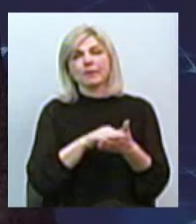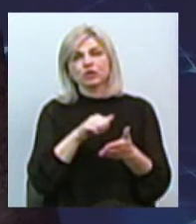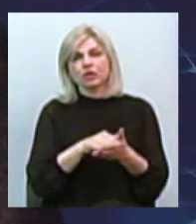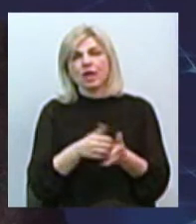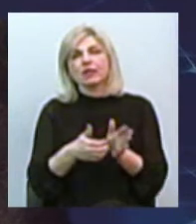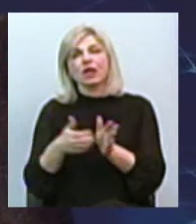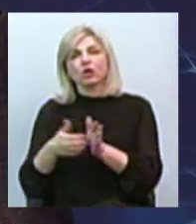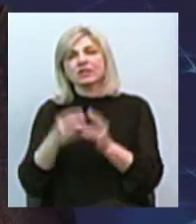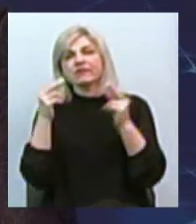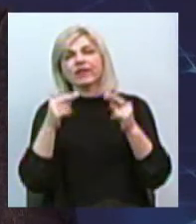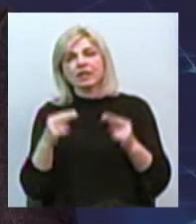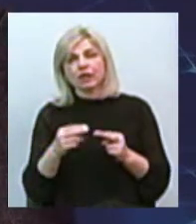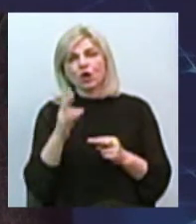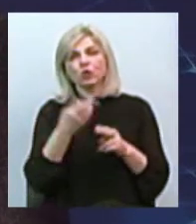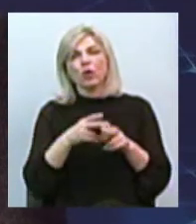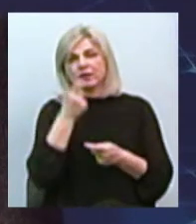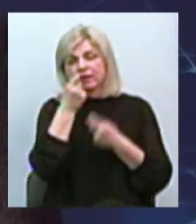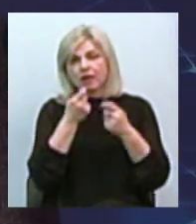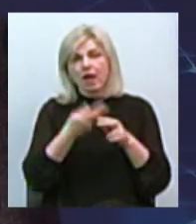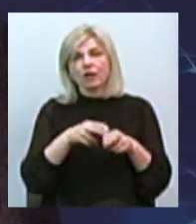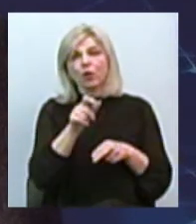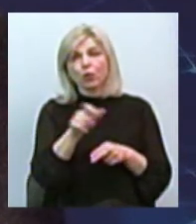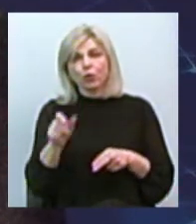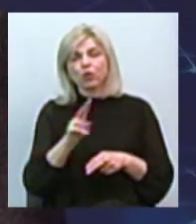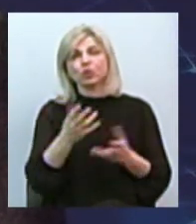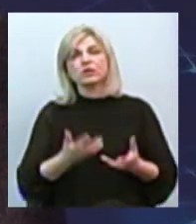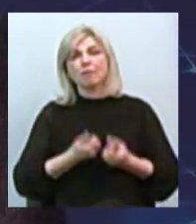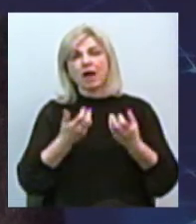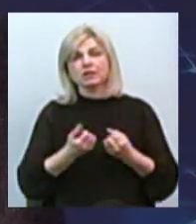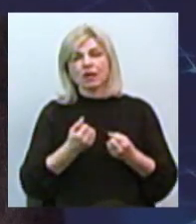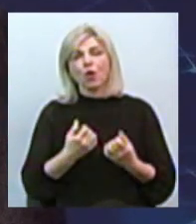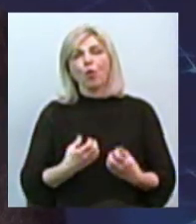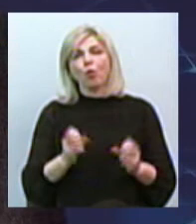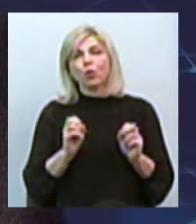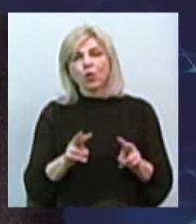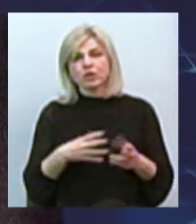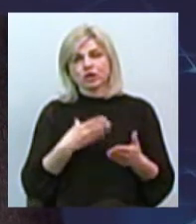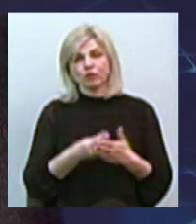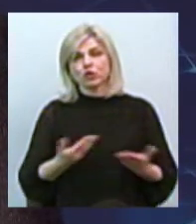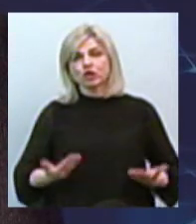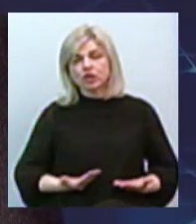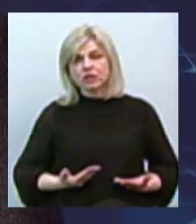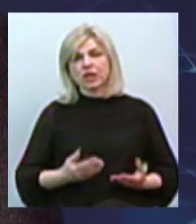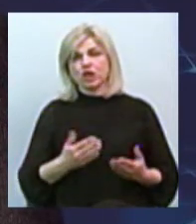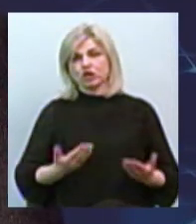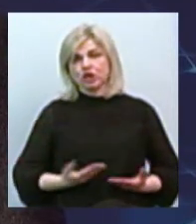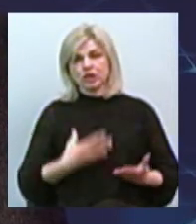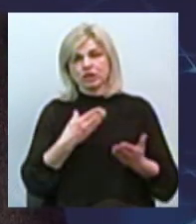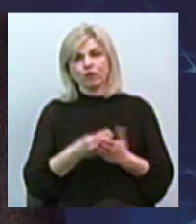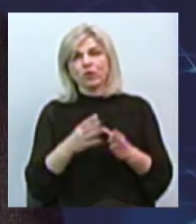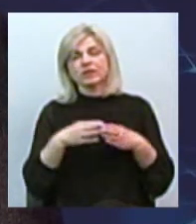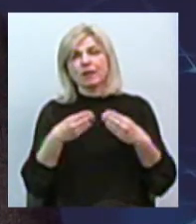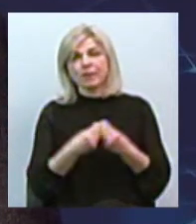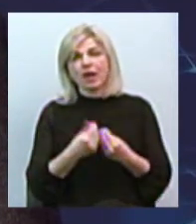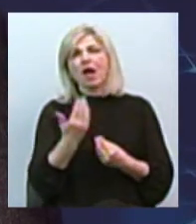показів. Але це детали. Але це люди, які спасали при угрозі своєї життя, життя своєї сім'ї. І, да, вони